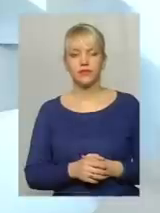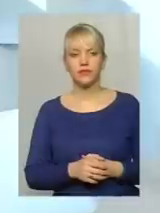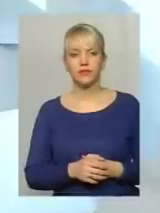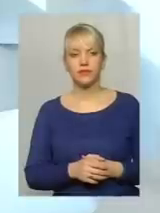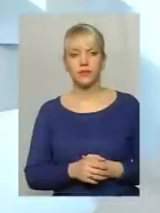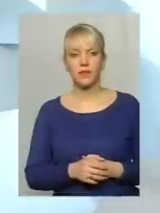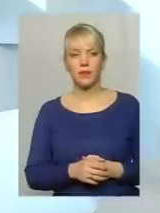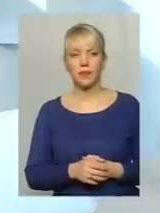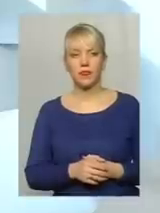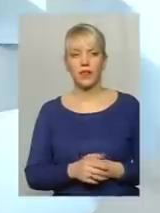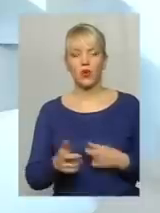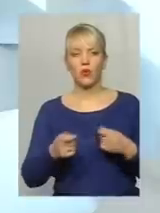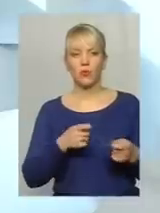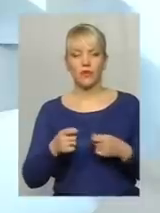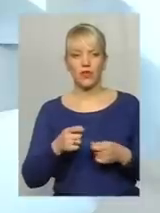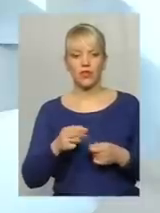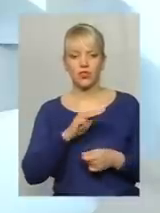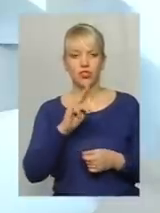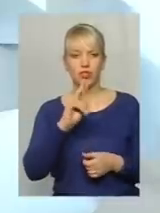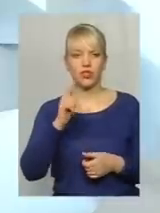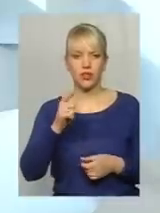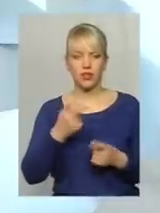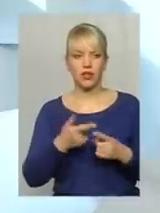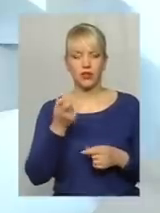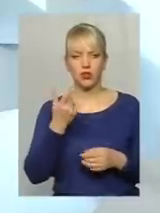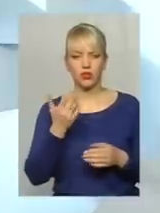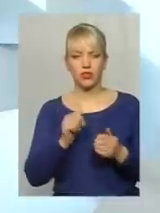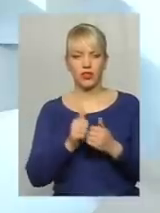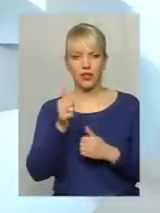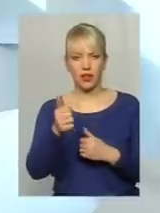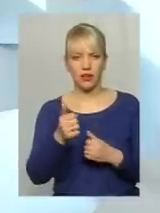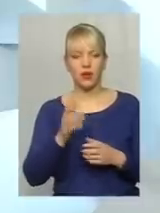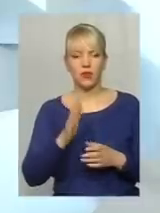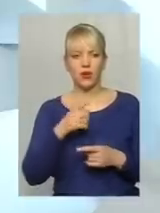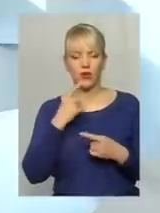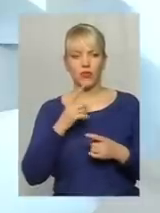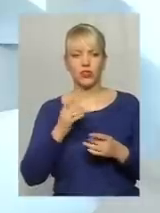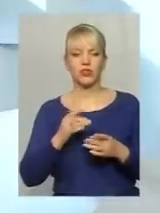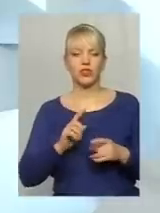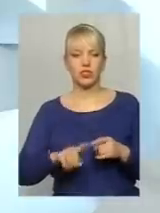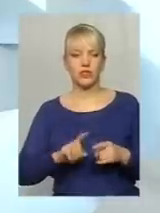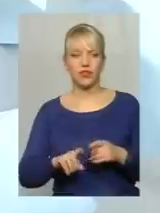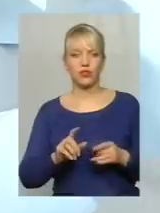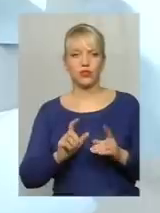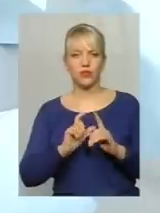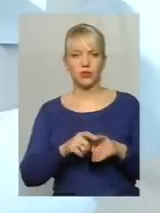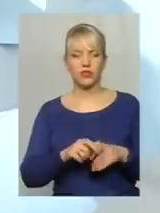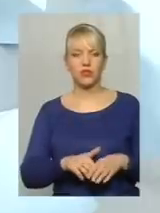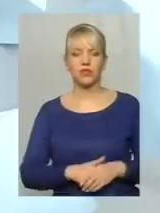Приняшло-Кумунального господарства. Дрішечки здалі зайду, широко, але постараюся швидко відповісти.